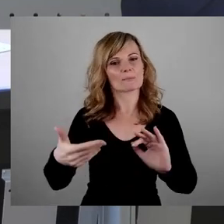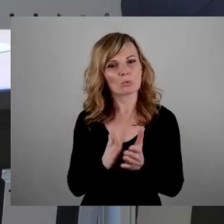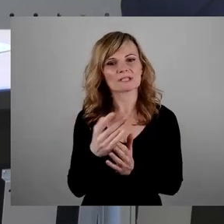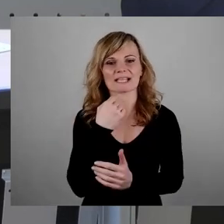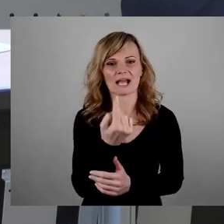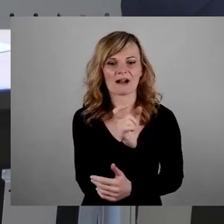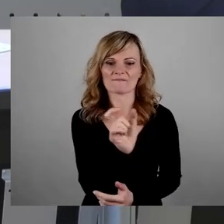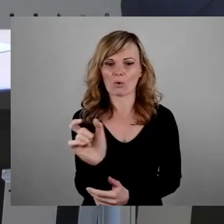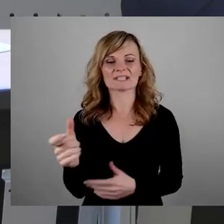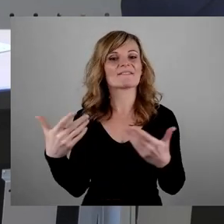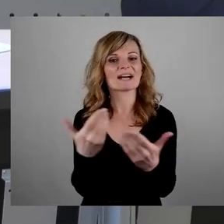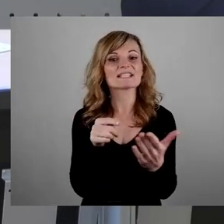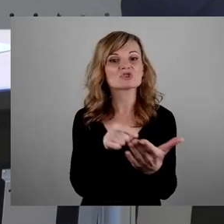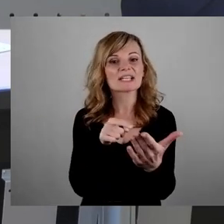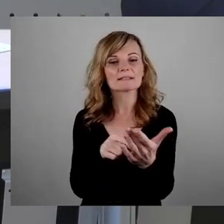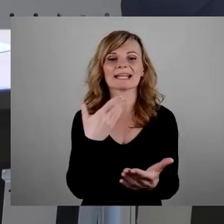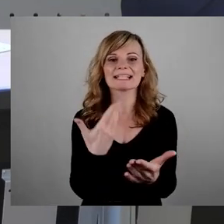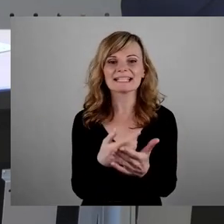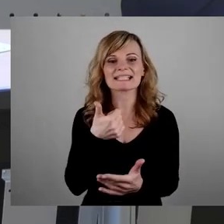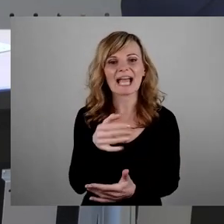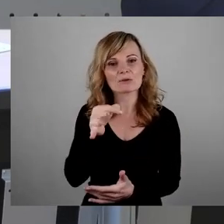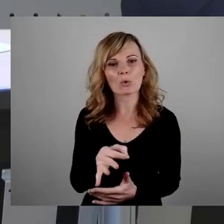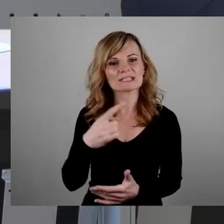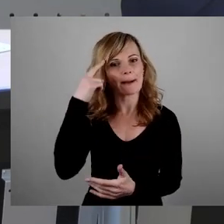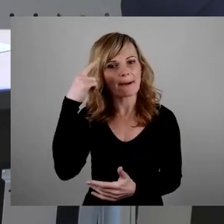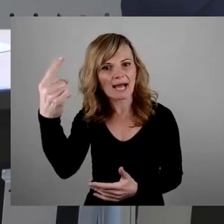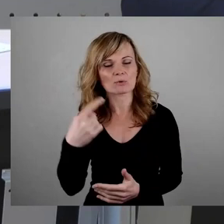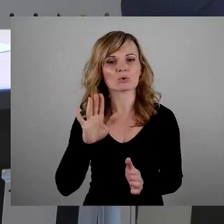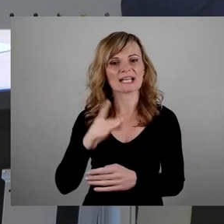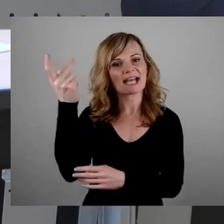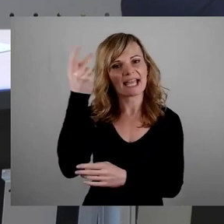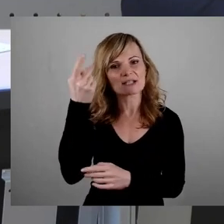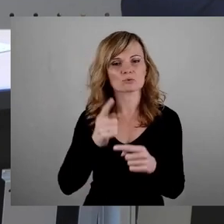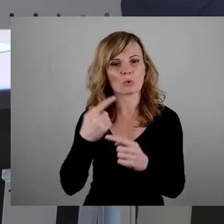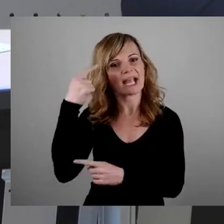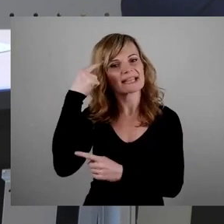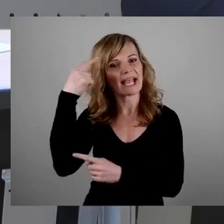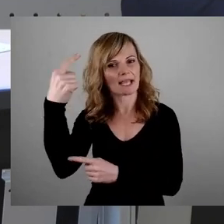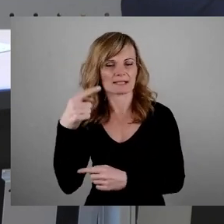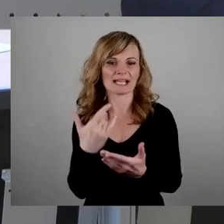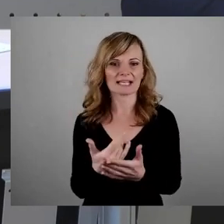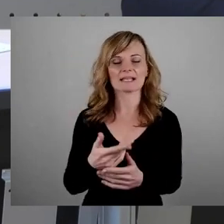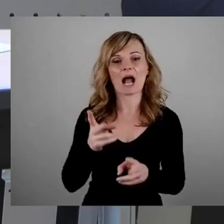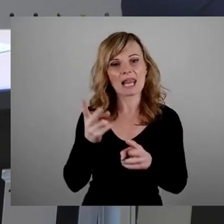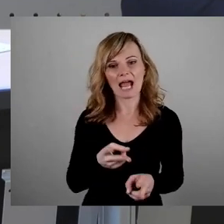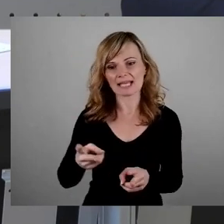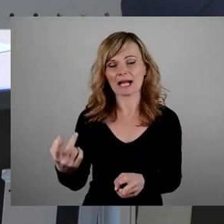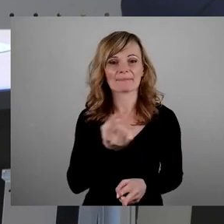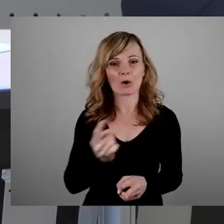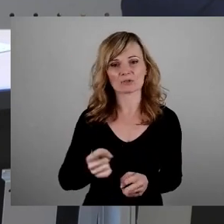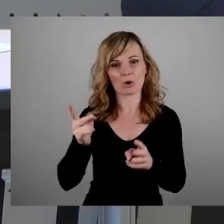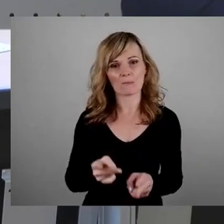Da stand drauf, dies ist ein Ort der Mahnung des Erinnerns und Gedenkens. Hier wurden Leichname tausender Opfer der